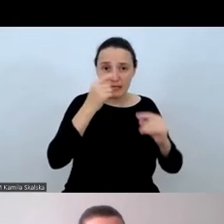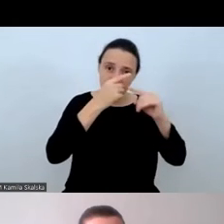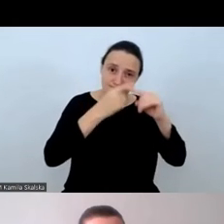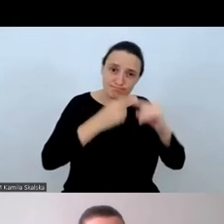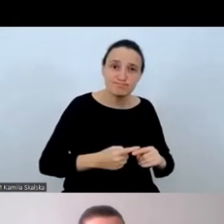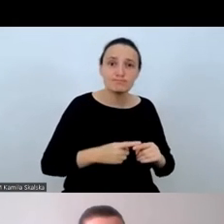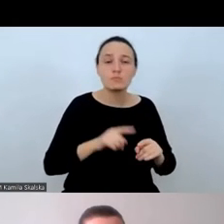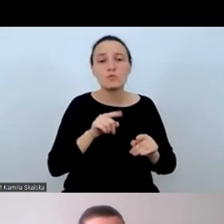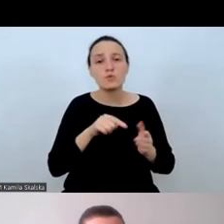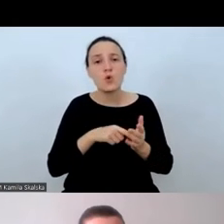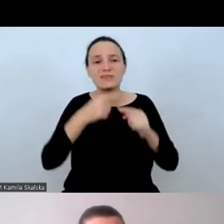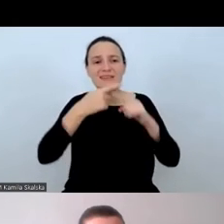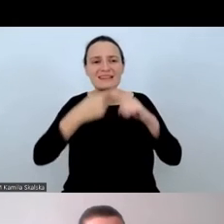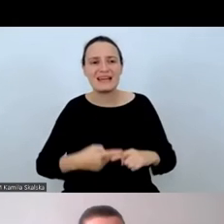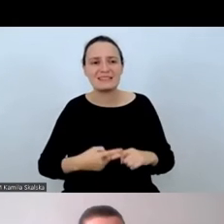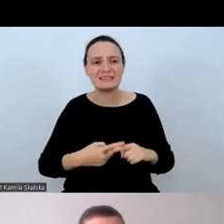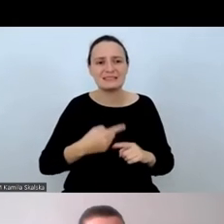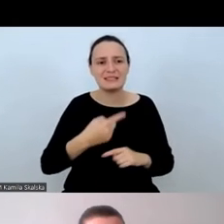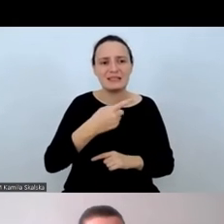dialogu.